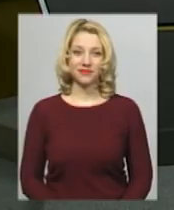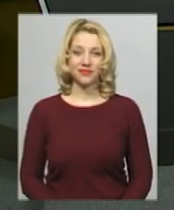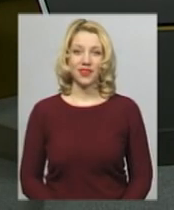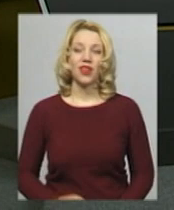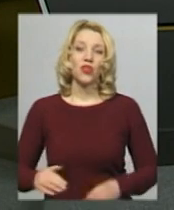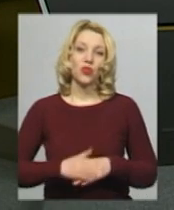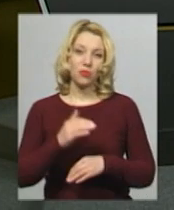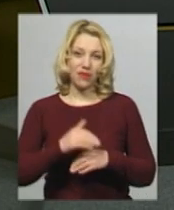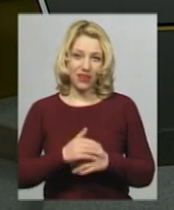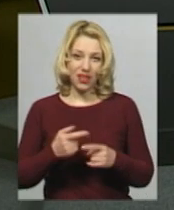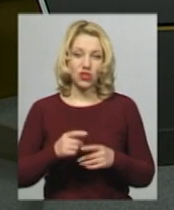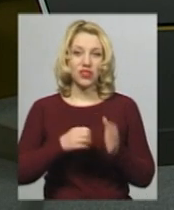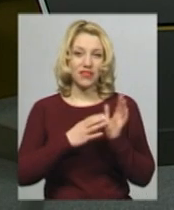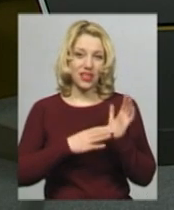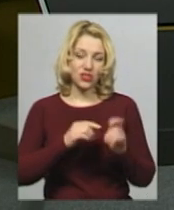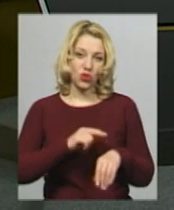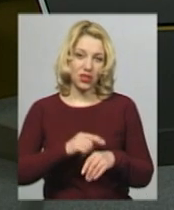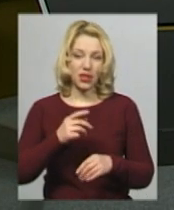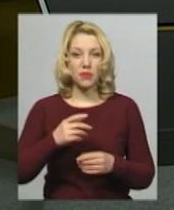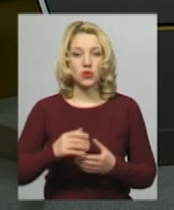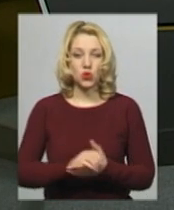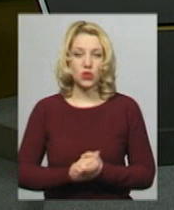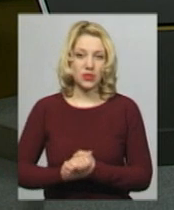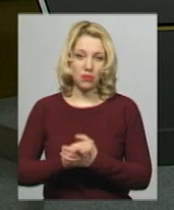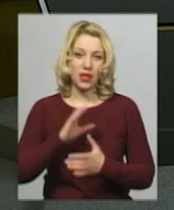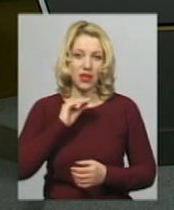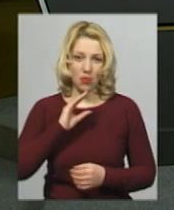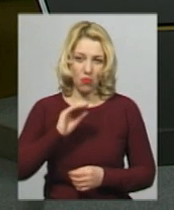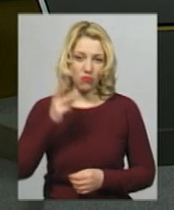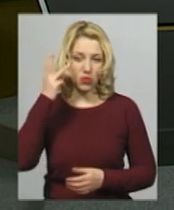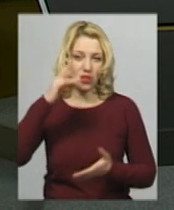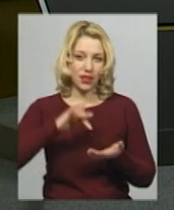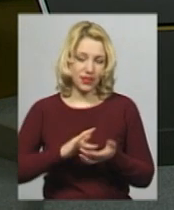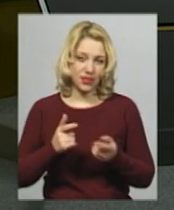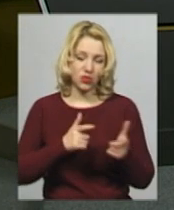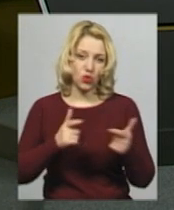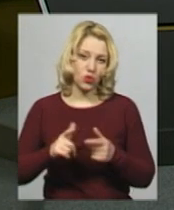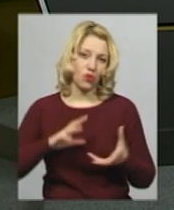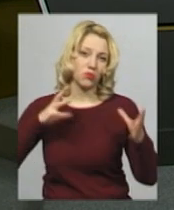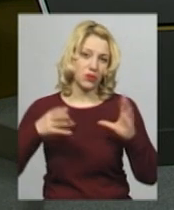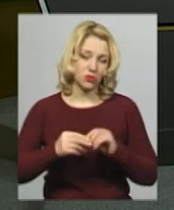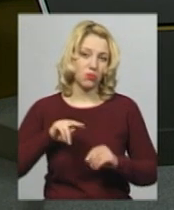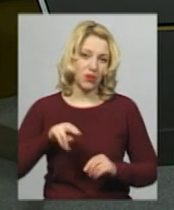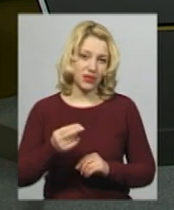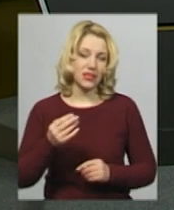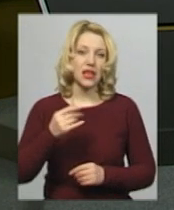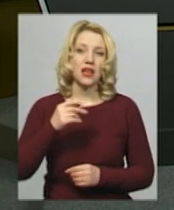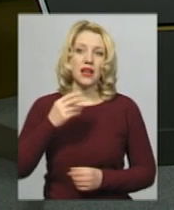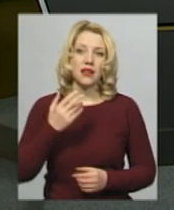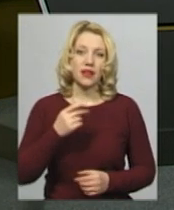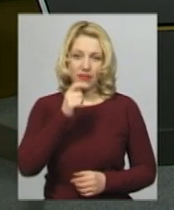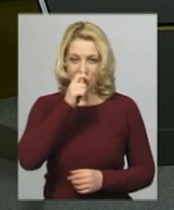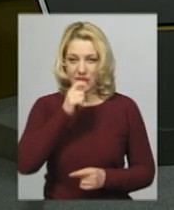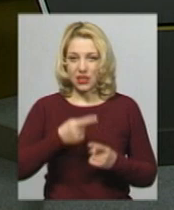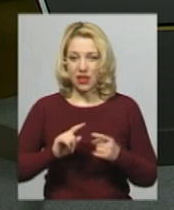Доброго вечора, 19-та година. Служба новин Суспільного мовника «Поділяцентр» готова підбити інформаційний підсумок п'ятниці, 5 квітня. В